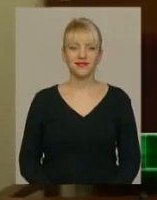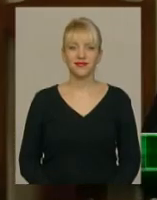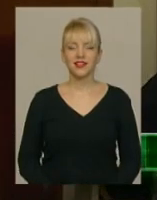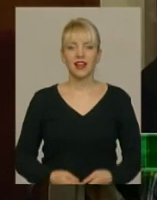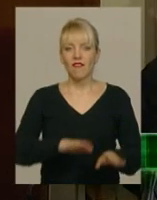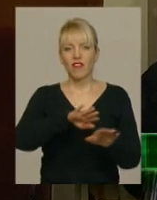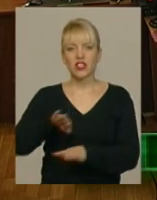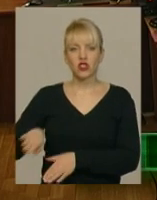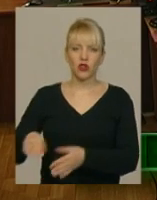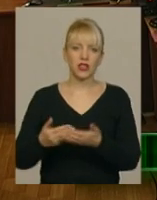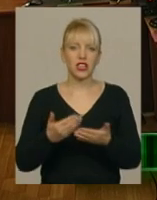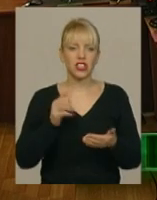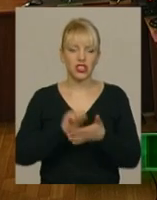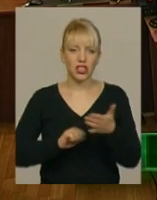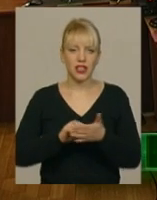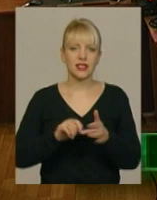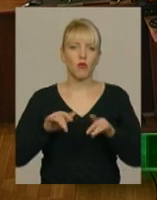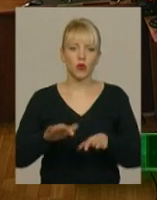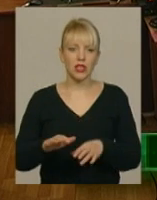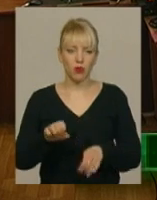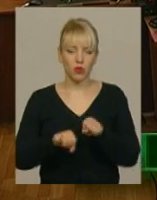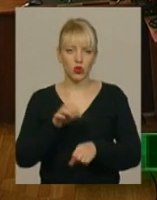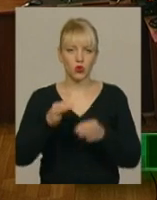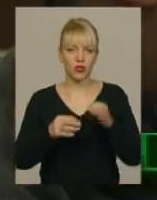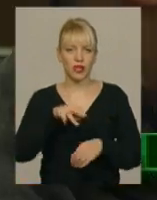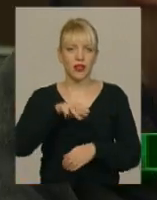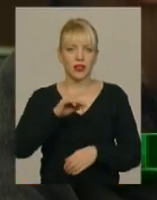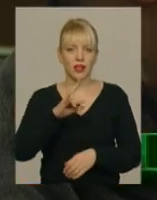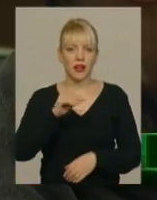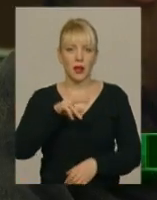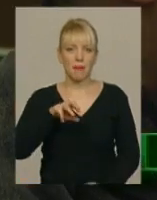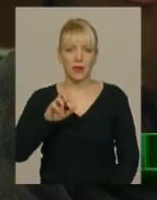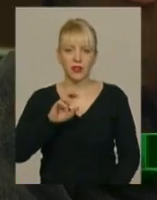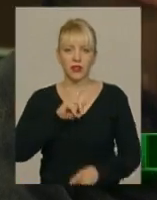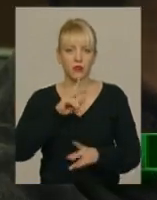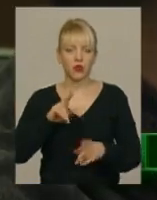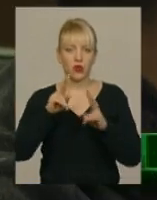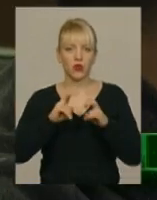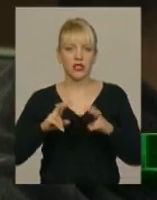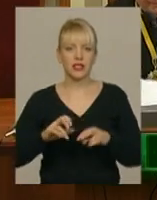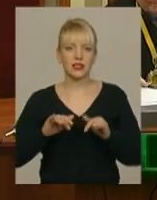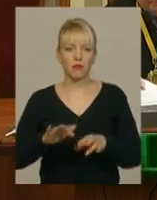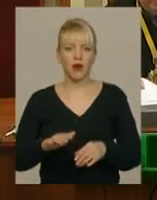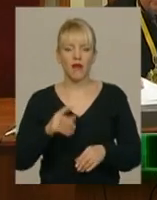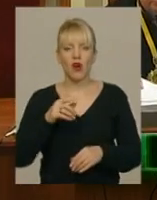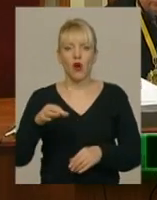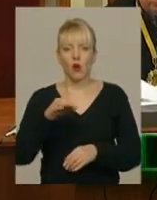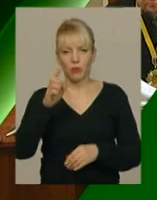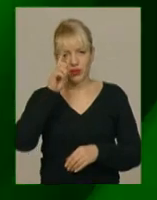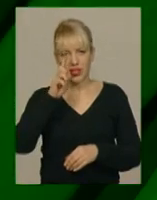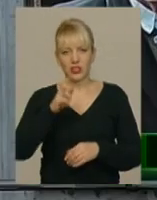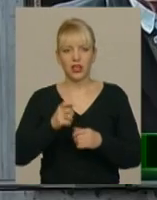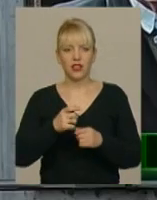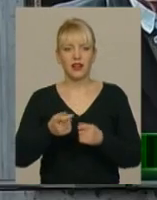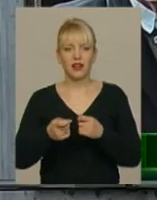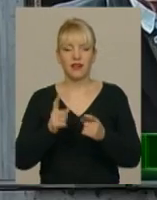Відсторонили через процесуальне порушення. Суддя Олександр Трембач більше не розглядатиме справу депутата облради Віктора Бурлика.